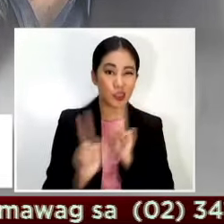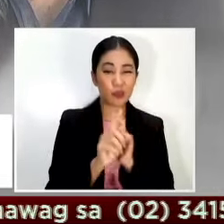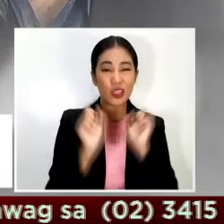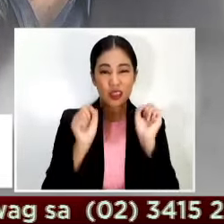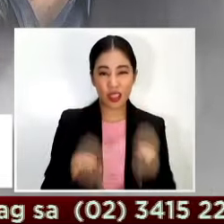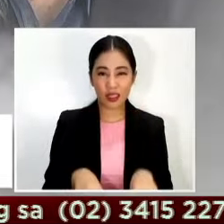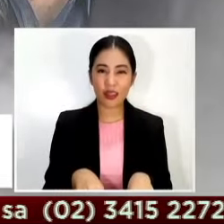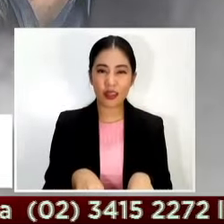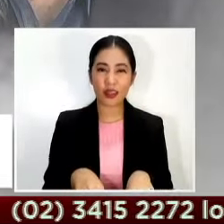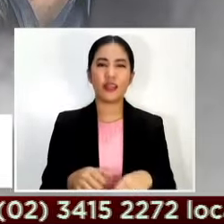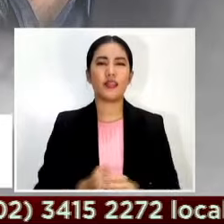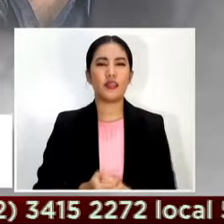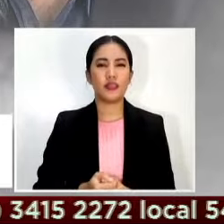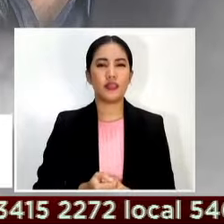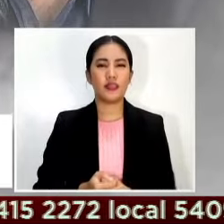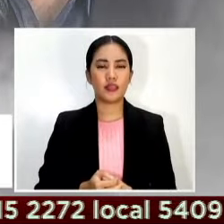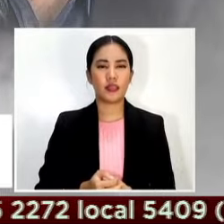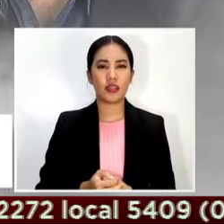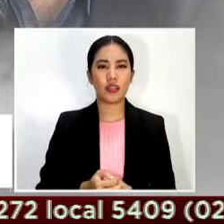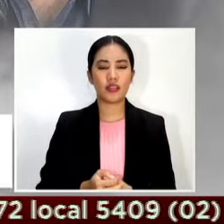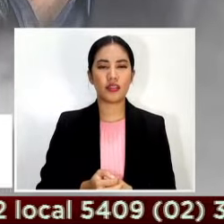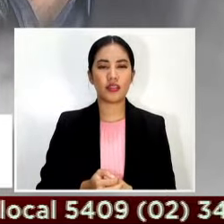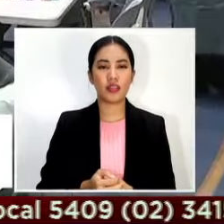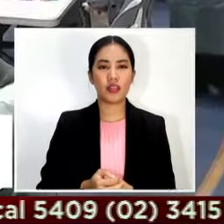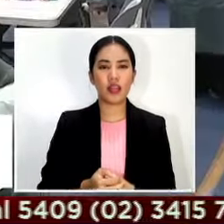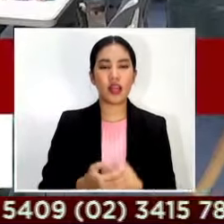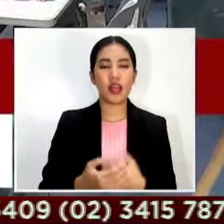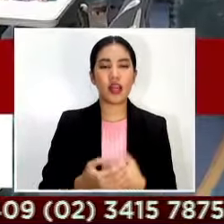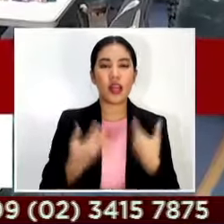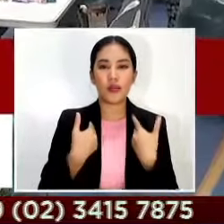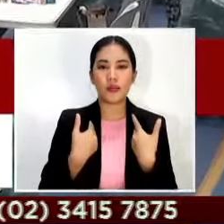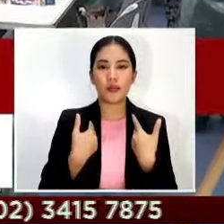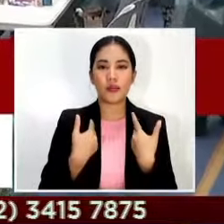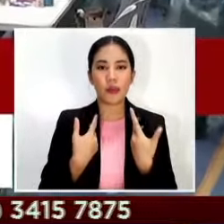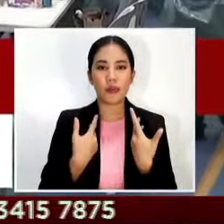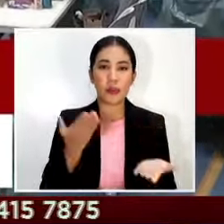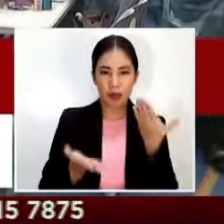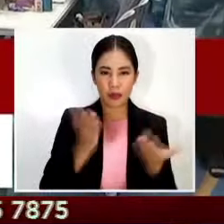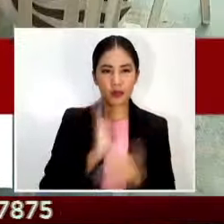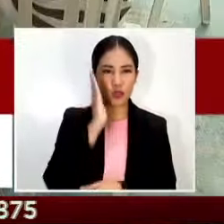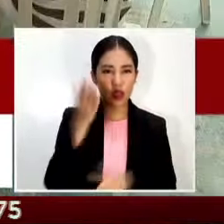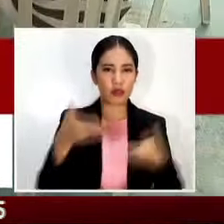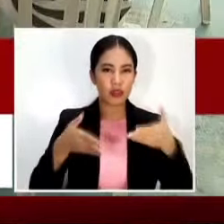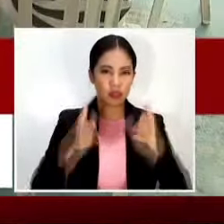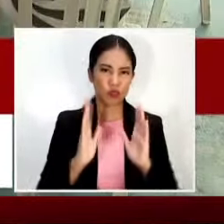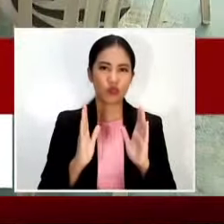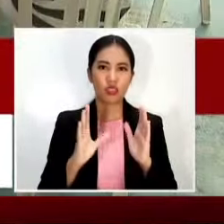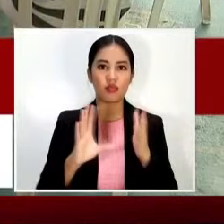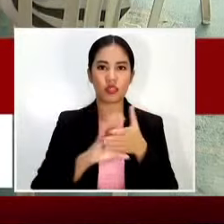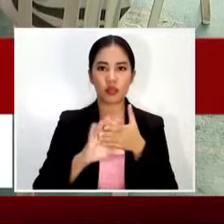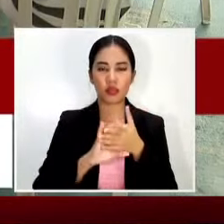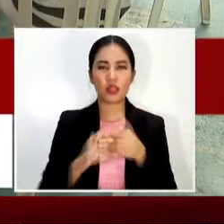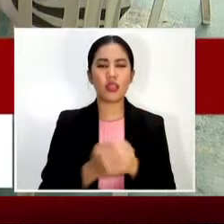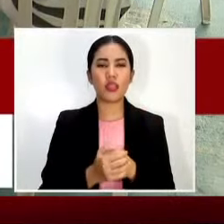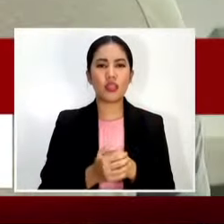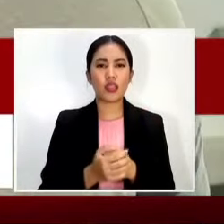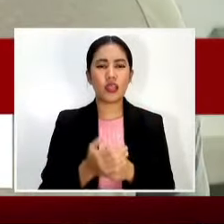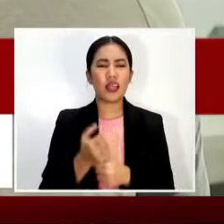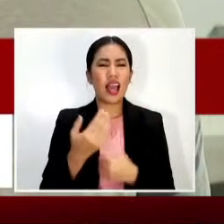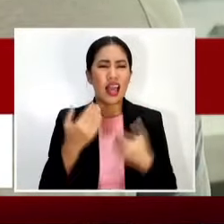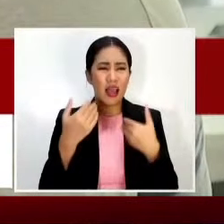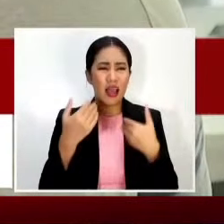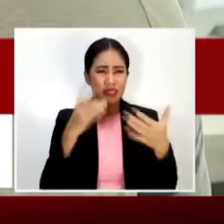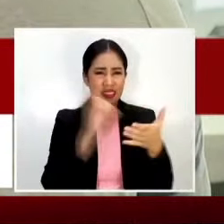65 tayo pakapayagan na pakita lang yung pass may discrimination na kailangan na i-boxing pass ka muna bago ka makapasok sa mga